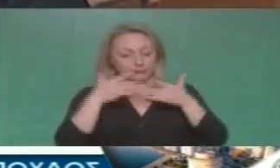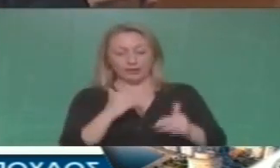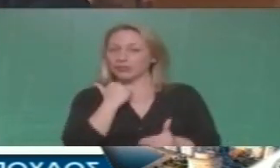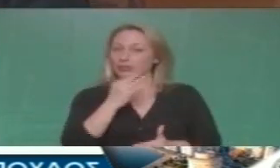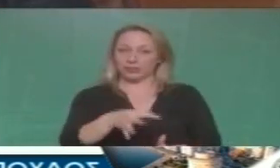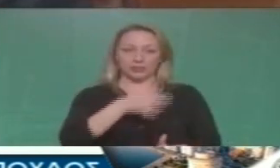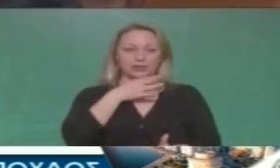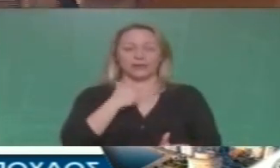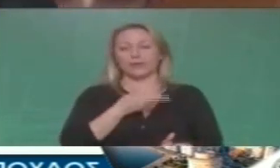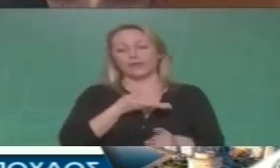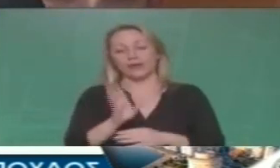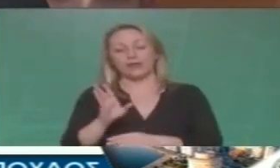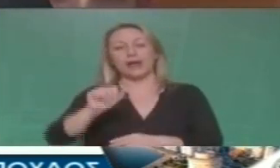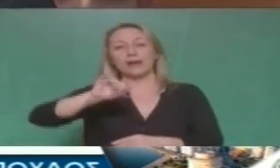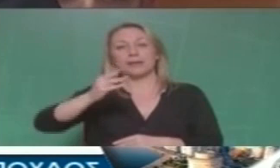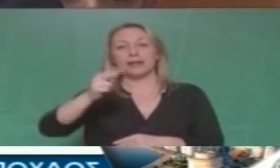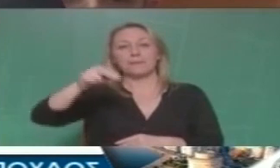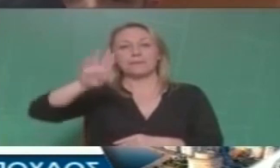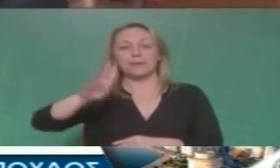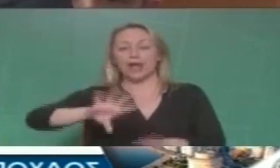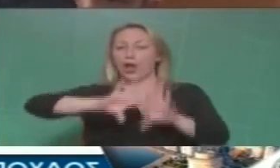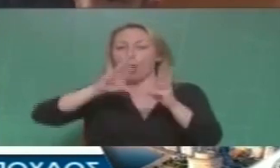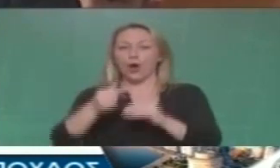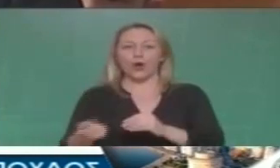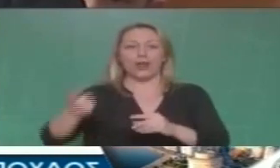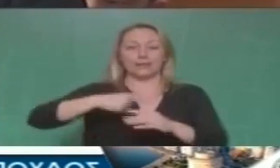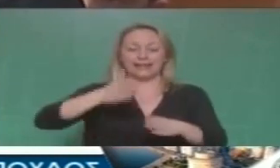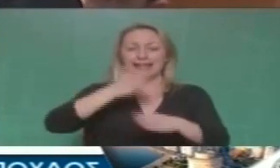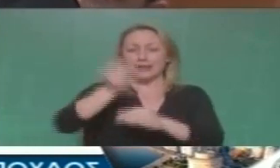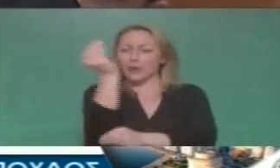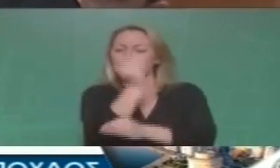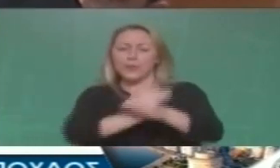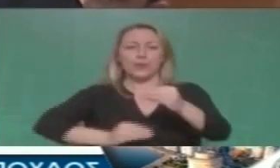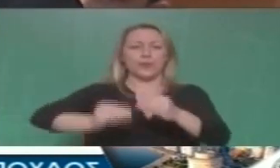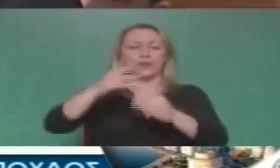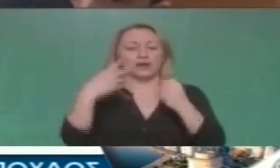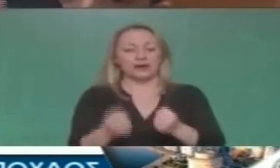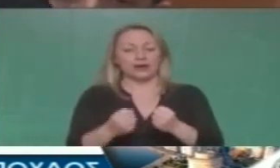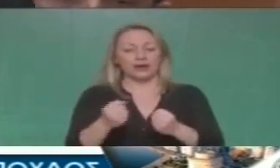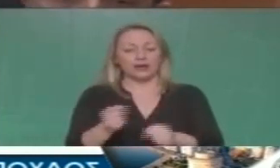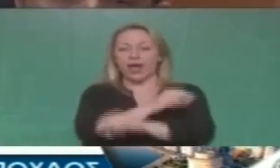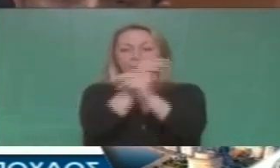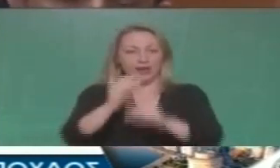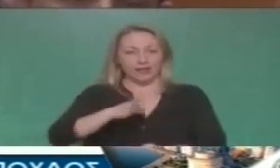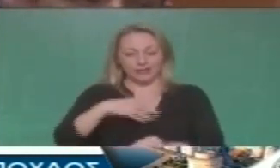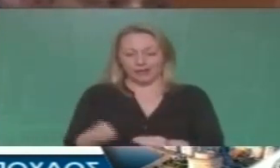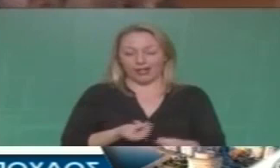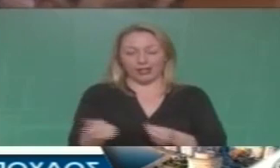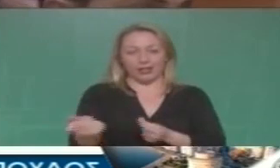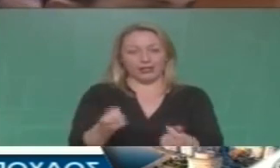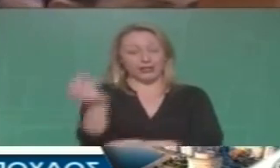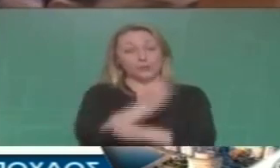επιβιώσουν Airbnb και τα λοιπά αύξηση των ενοικίων στην πραγματικότητα φύγει ο κόσμος και κυρίως ο